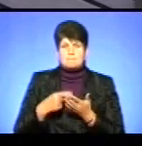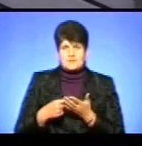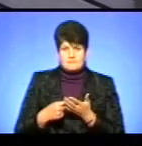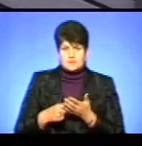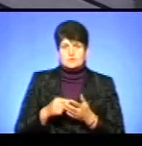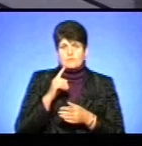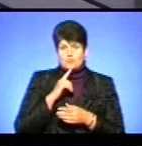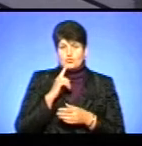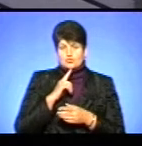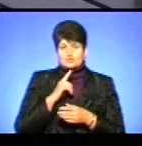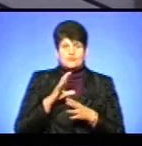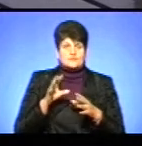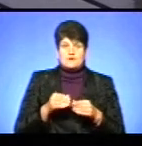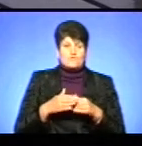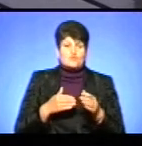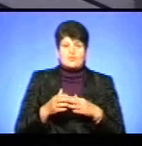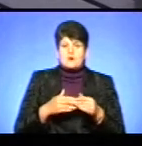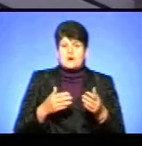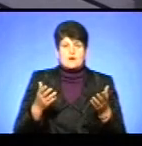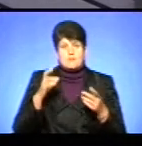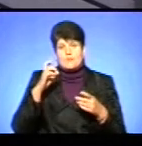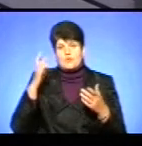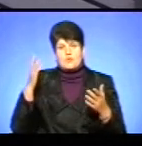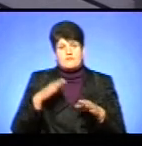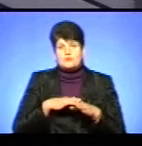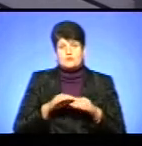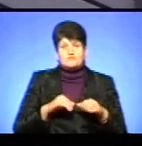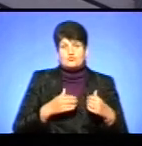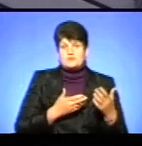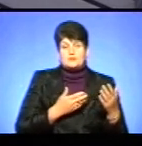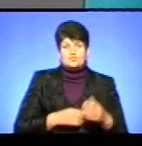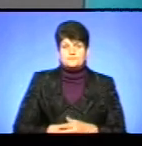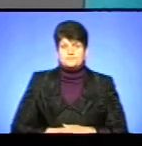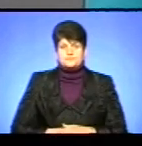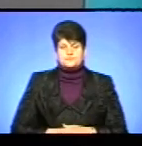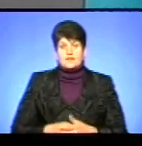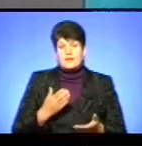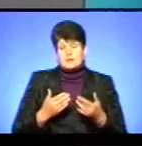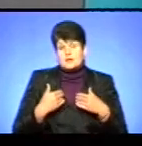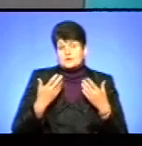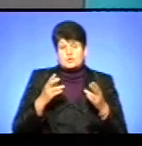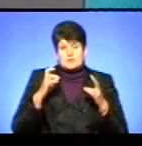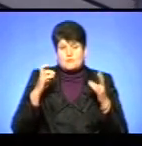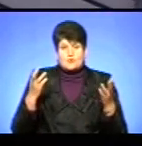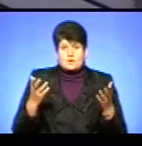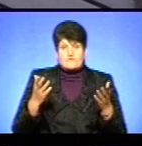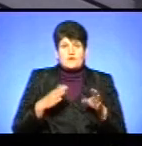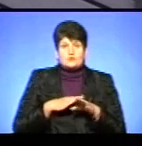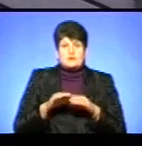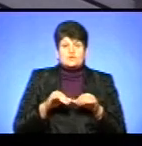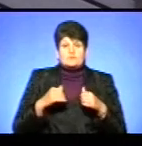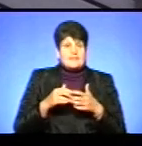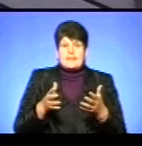що все в руках, як говориться, і Бога, і виконавчого комітету. Але якщо, не дай Бог, виконавчий комітет